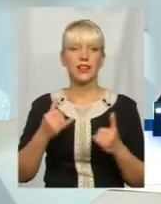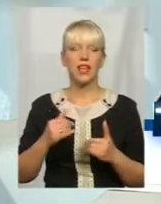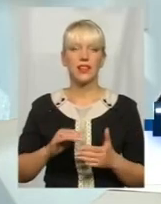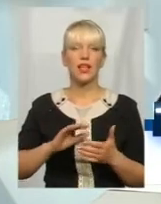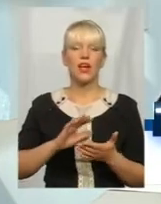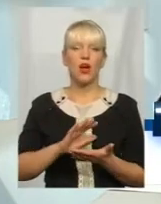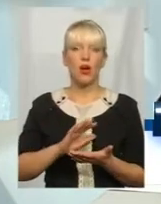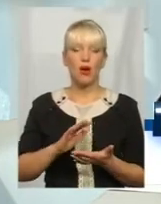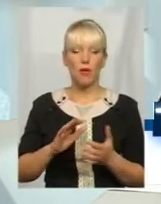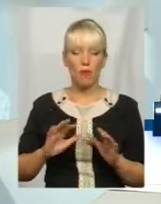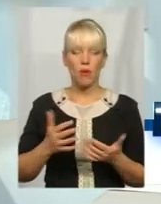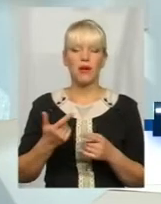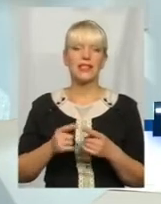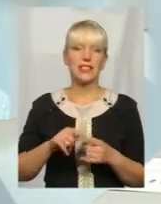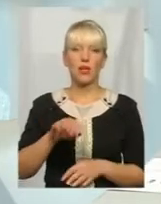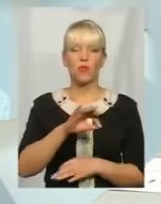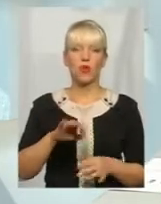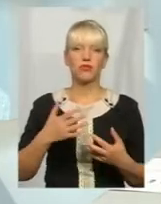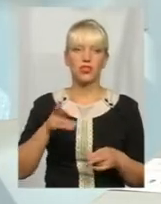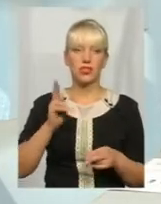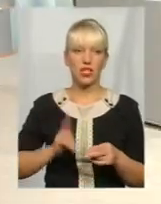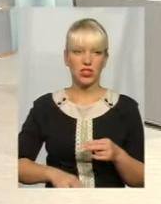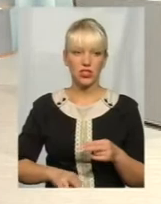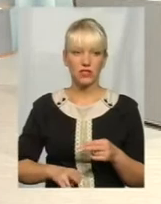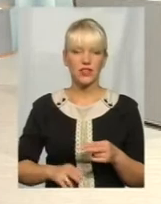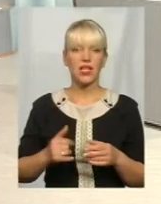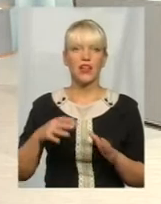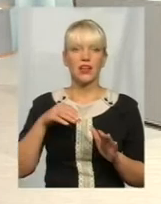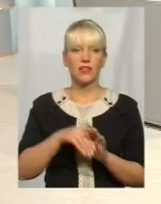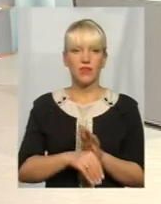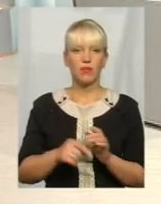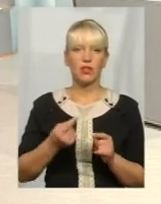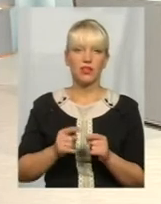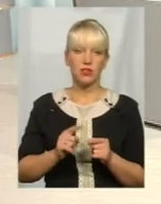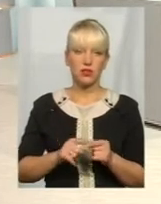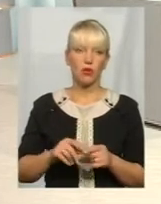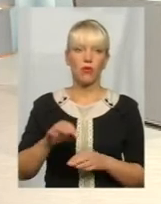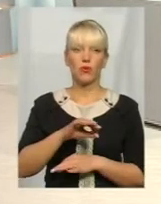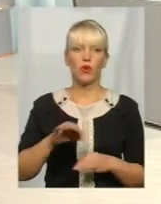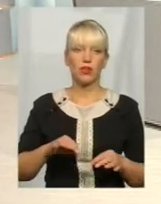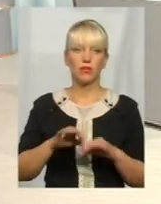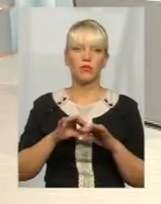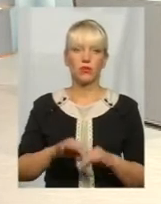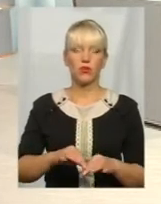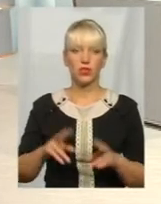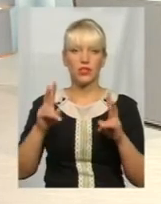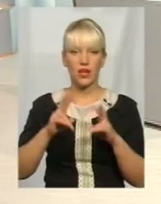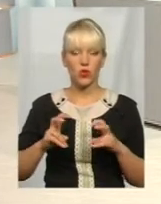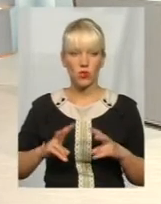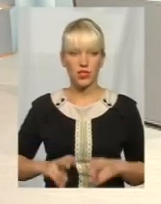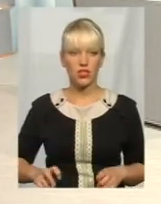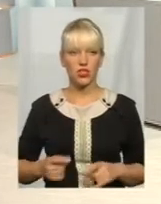проєкт закінчився, і в рамках цього проєкту проводилися дослідження